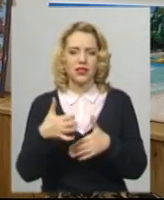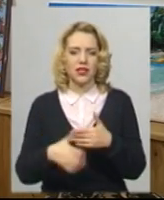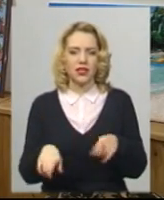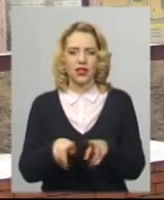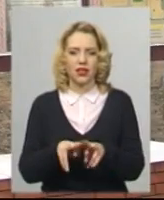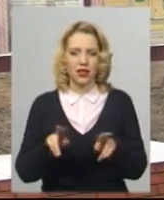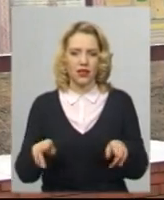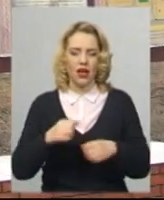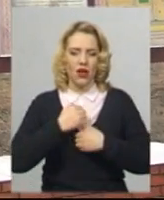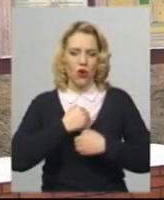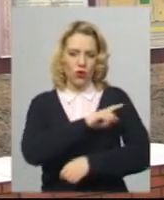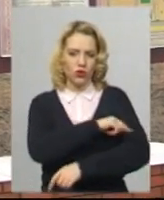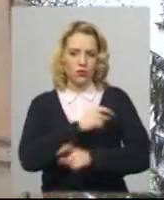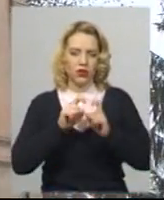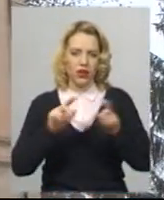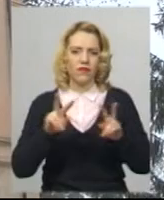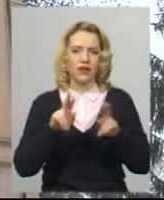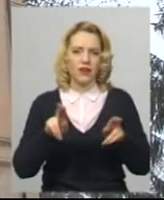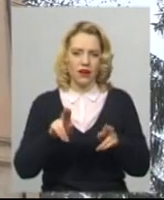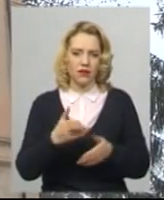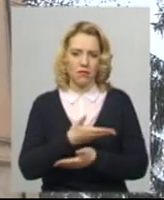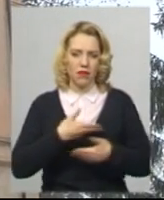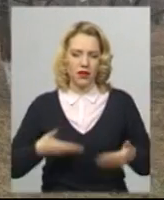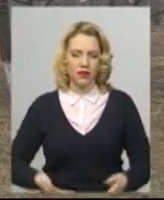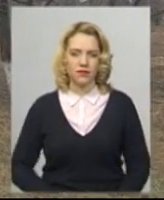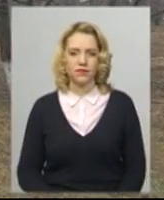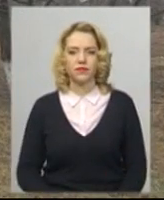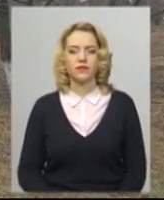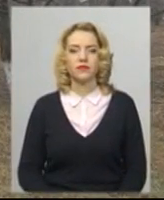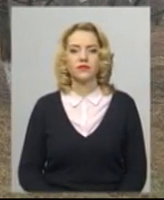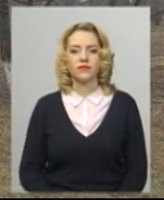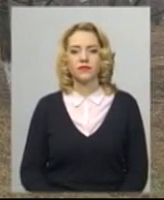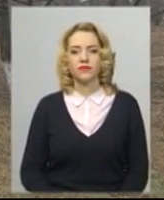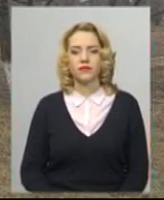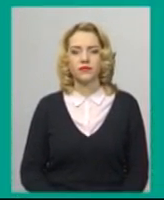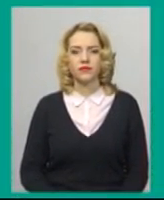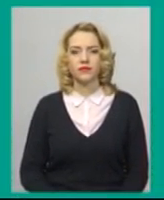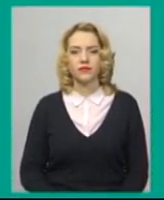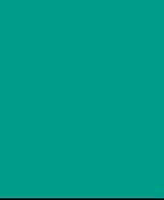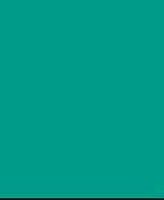самих госпіталів, як ми. Анастасія Збродва, Олександр Горішевський, Віктор Кирвий. Новини на Суспільному. Хмельницький.